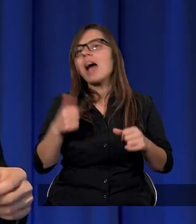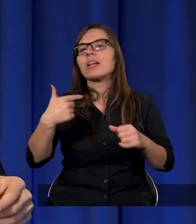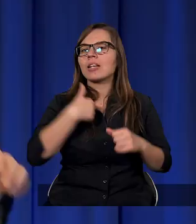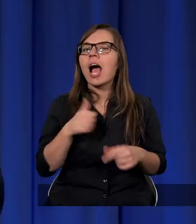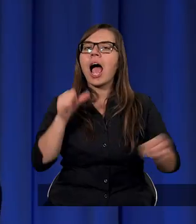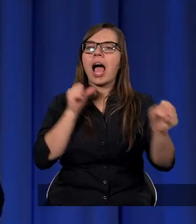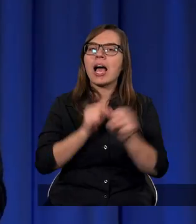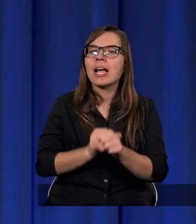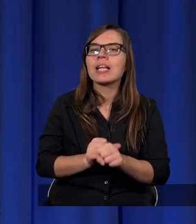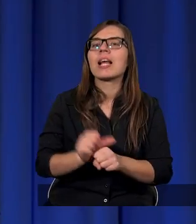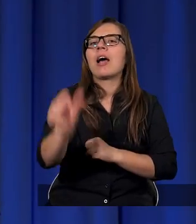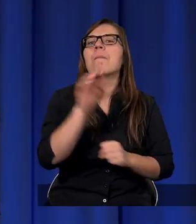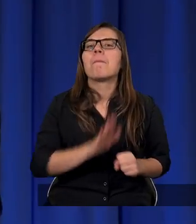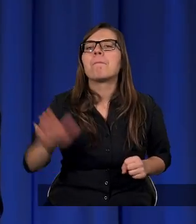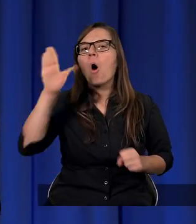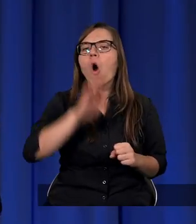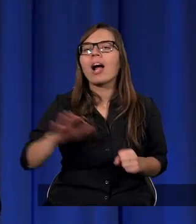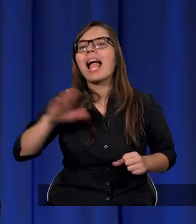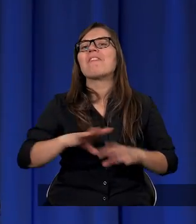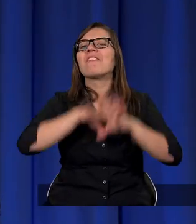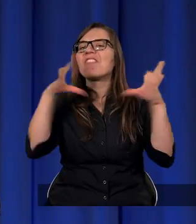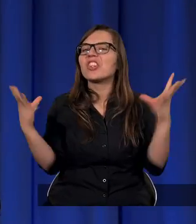ja jestem Bogiem Wszechmogącym.